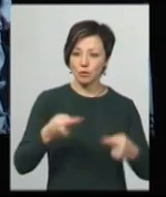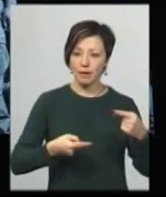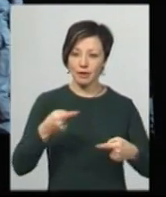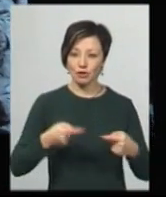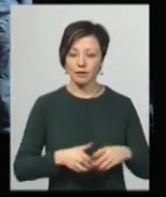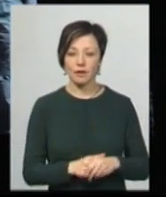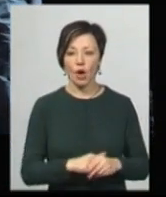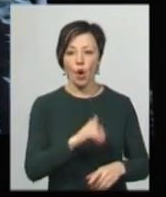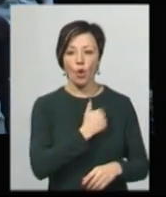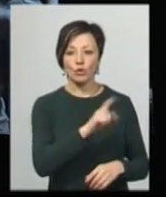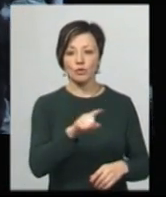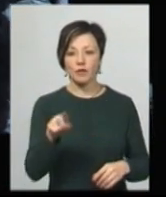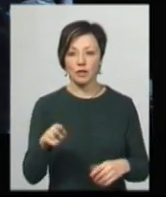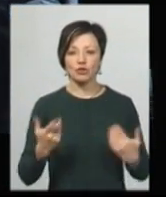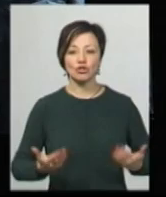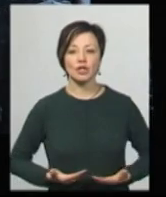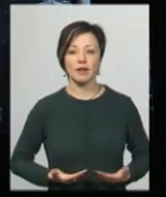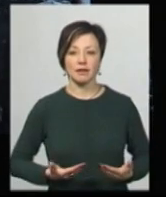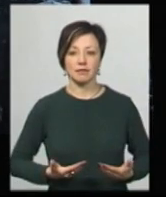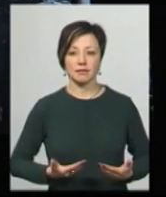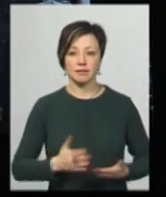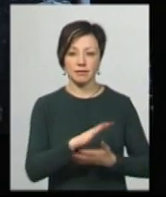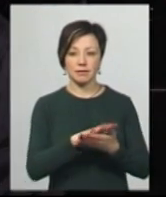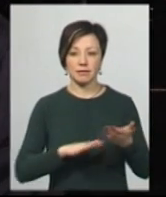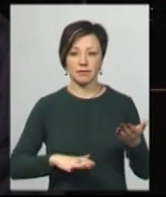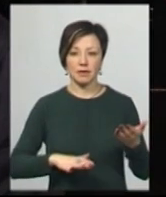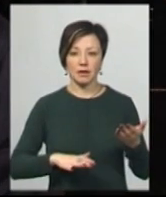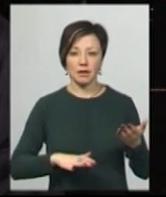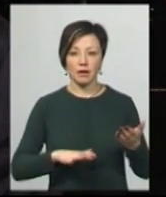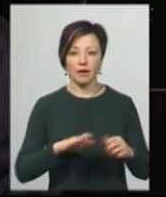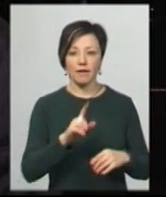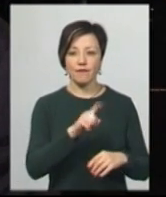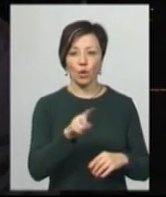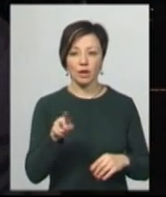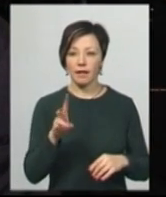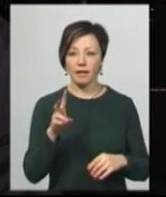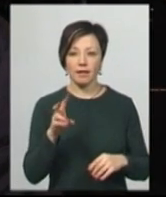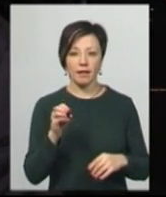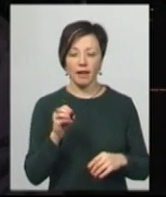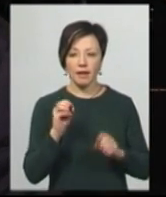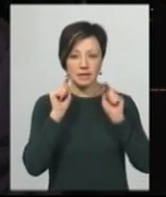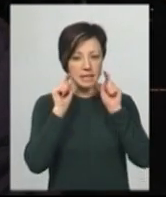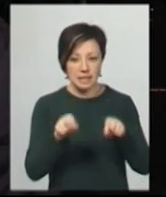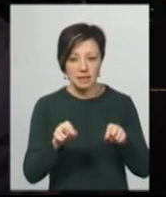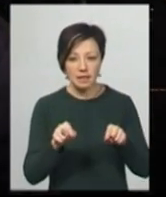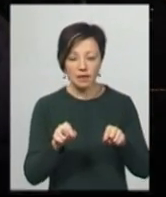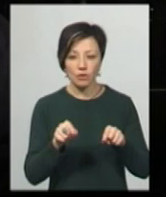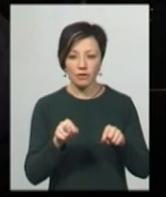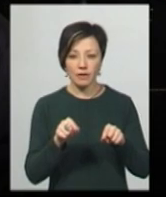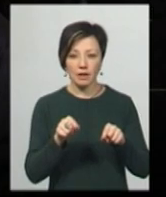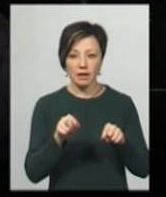Я хочу, щоб вони жили, вони не зацикливались на тому, що